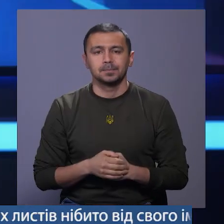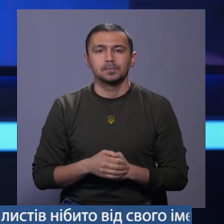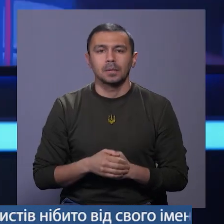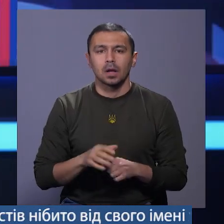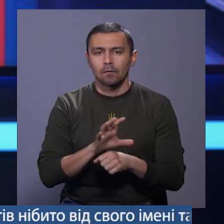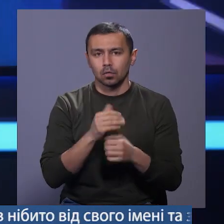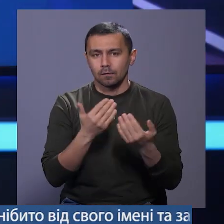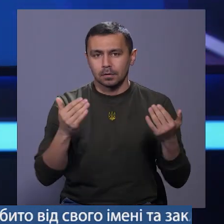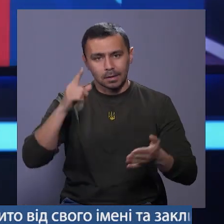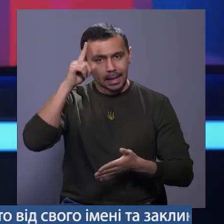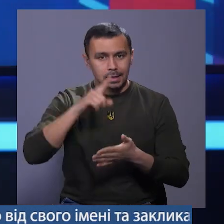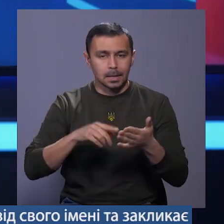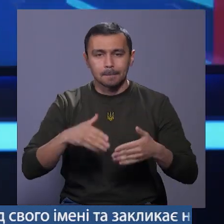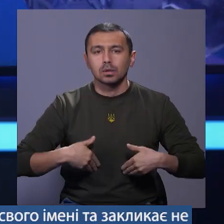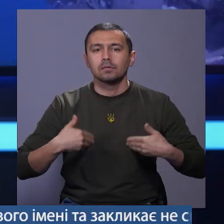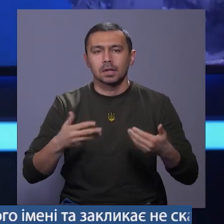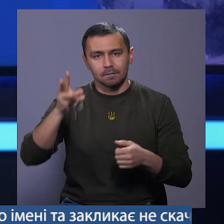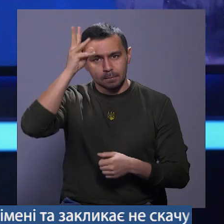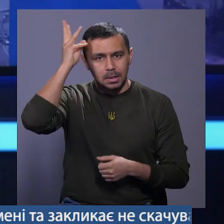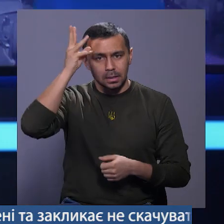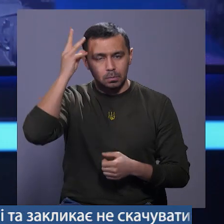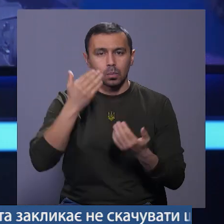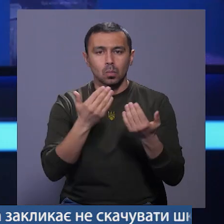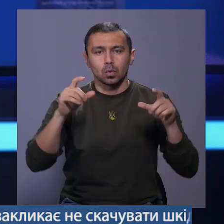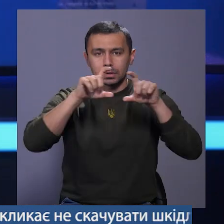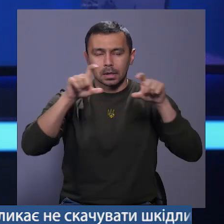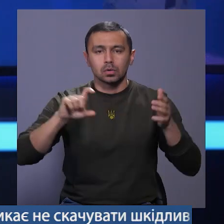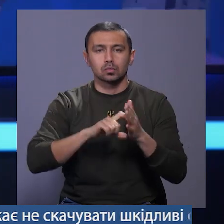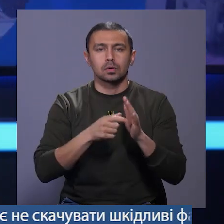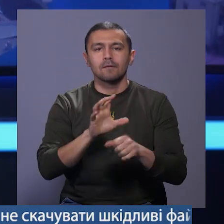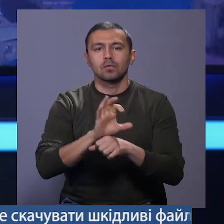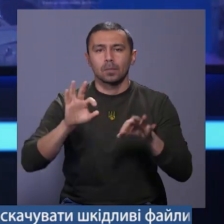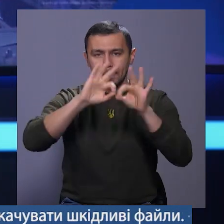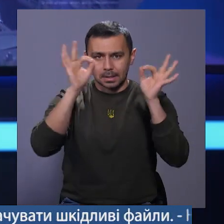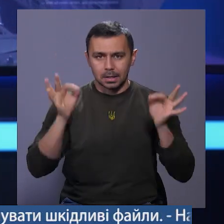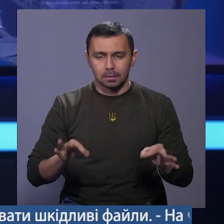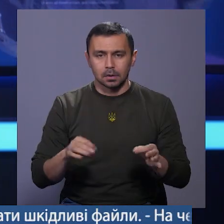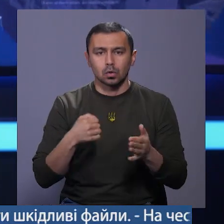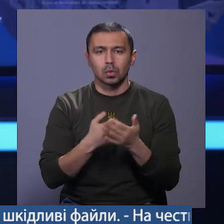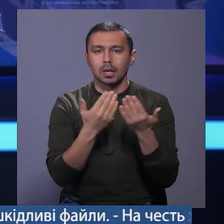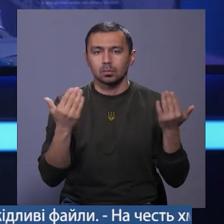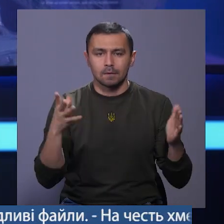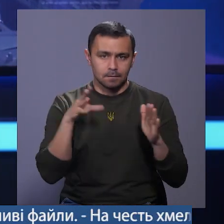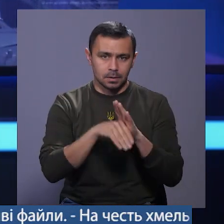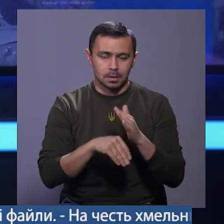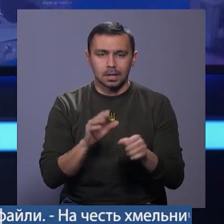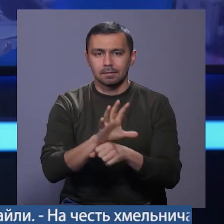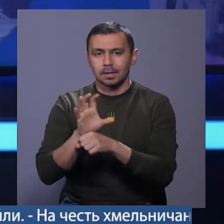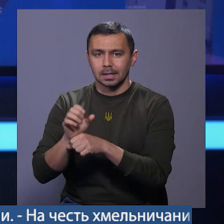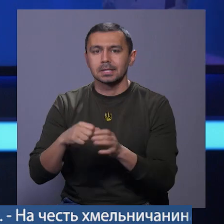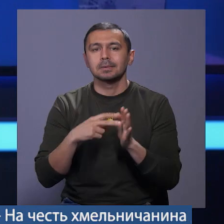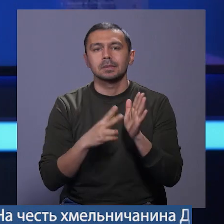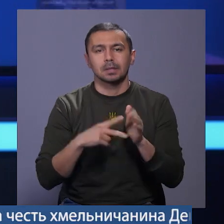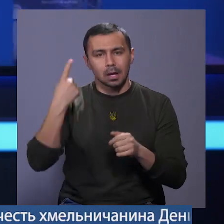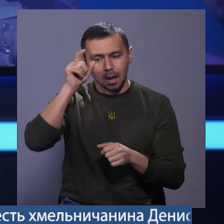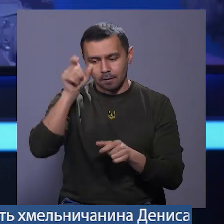Фотовиставку «Надія» презентували у Хмельницькому музеї студії фотомистецтва. До експозиції увійшли світлини 17